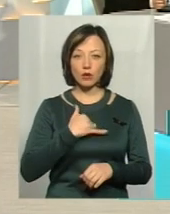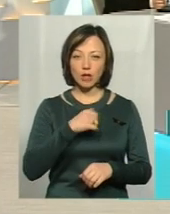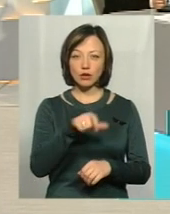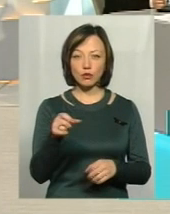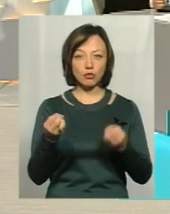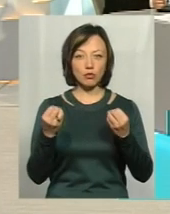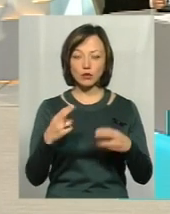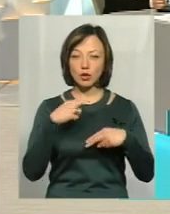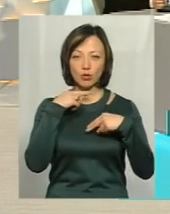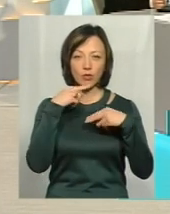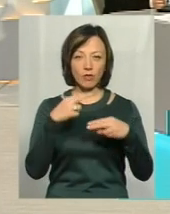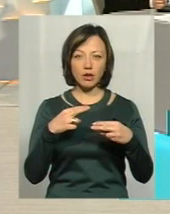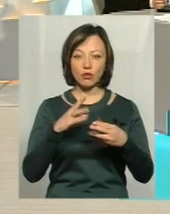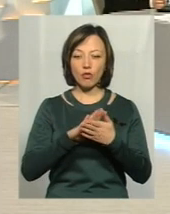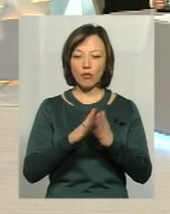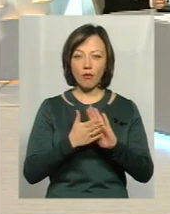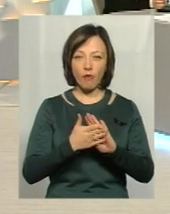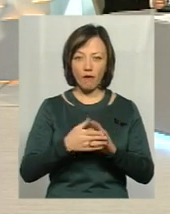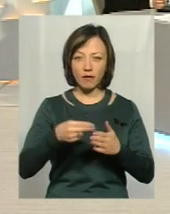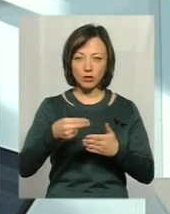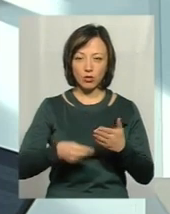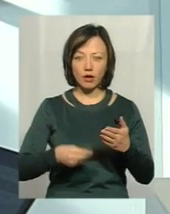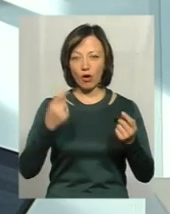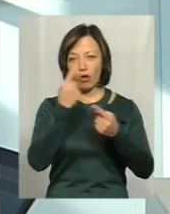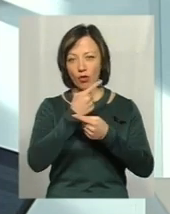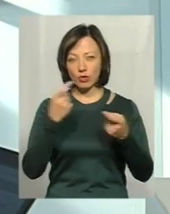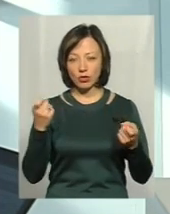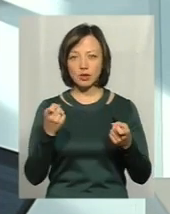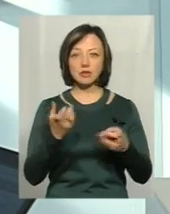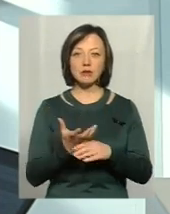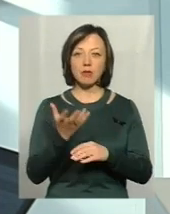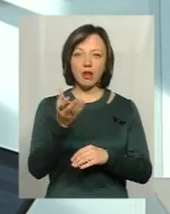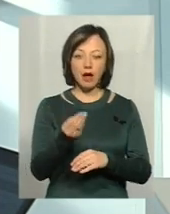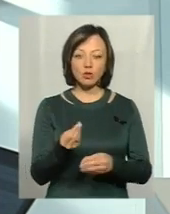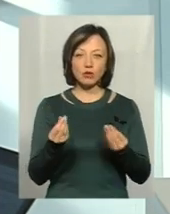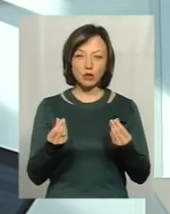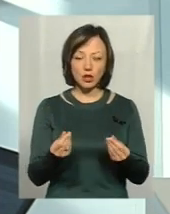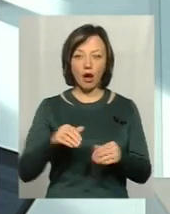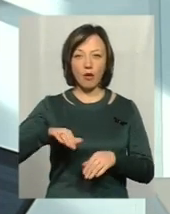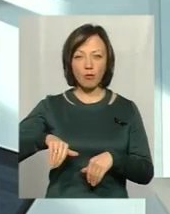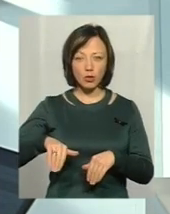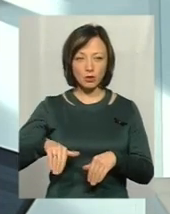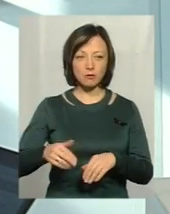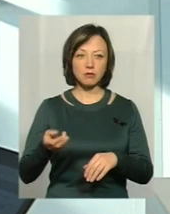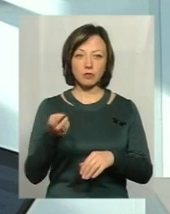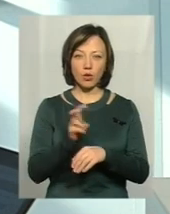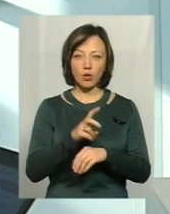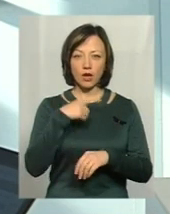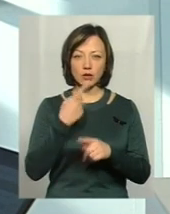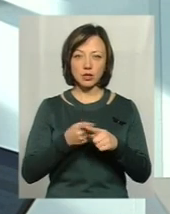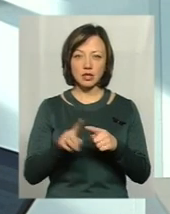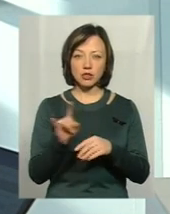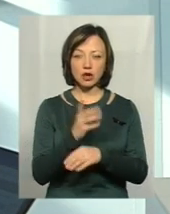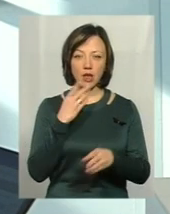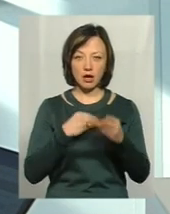неуважно читають ні умови договору, ні оголошення. Вони сплачують певну суму, а потім приходять і кажуть, що це